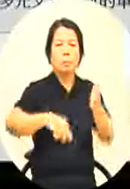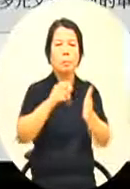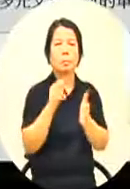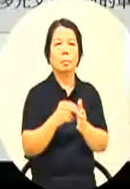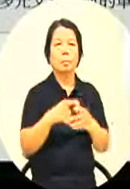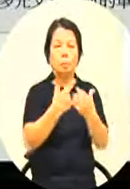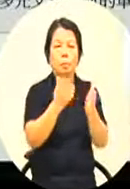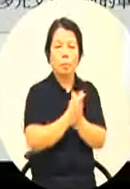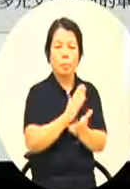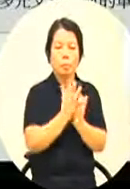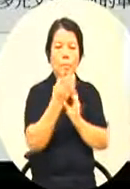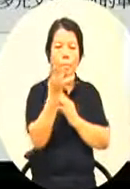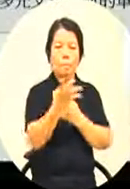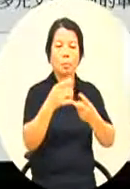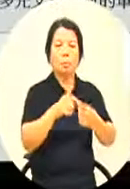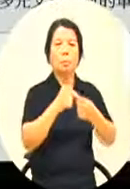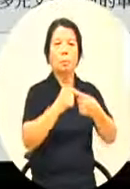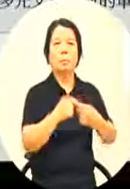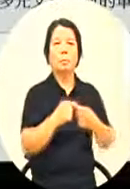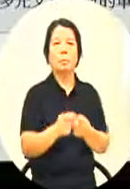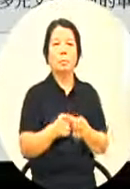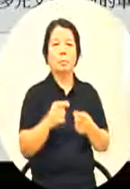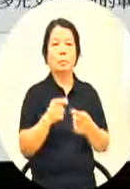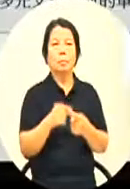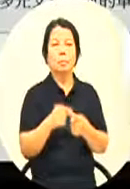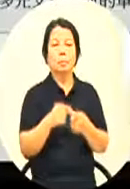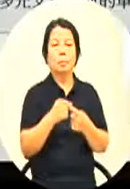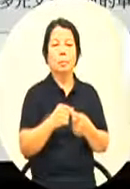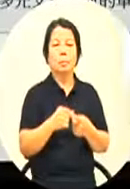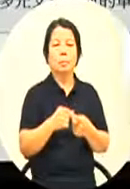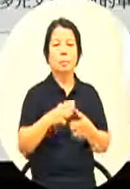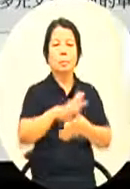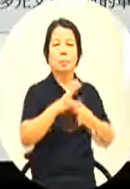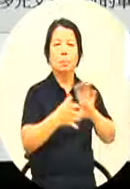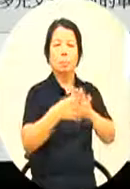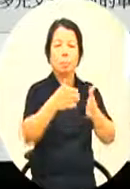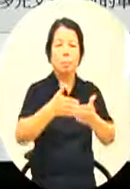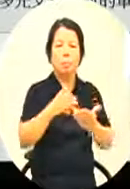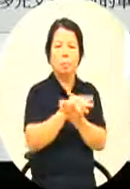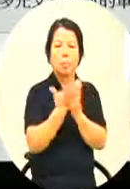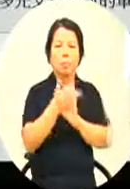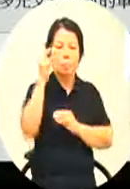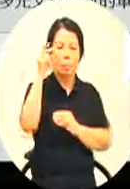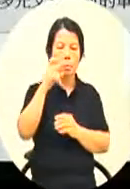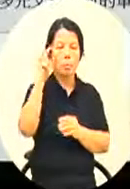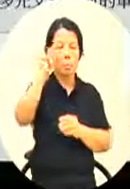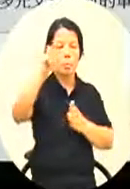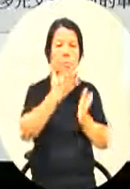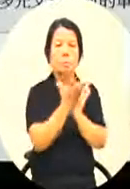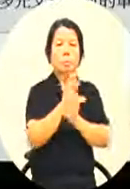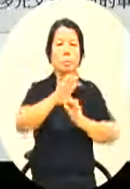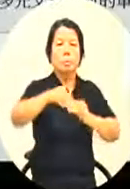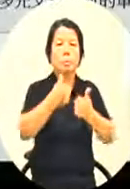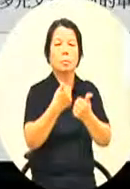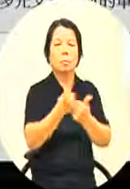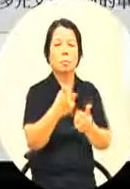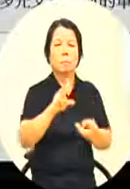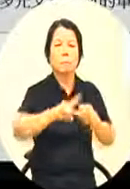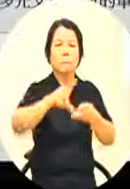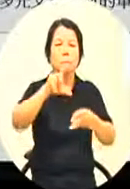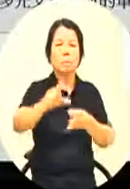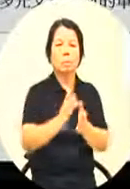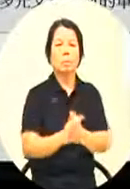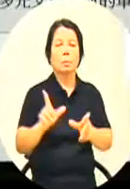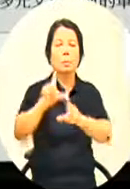的四点第一个就是简单的说就是文化局要办一个艺术博览会然后呢它的主题呢是放在东北